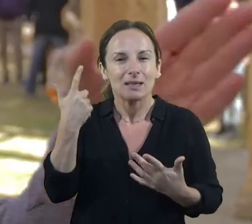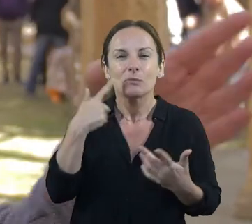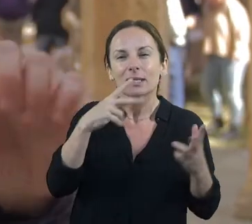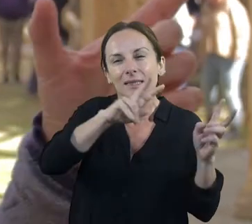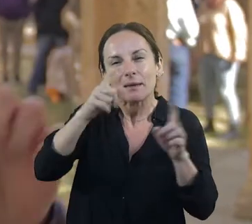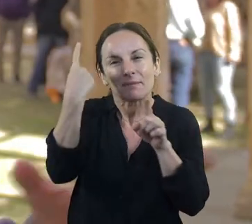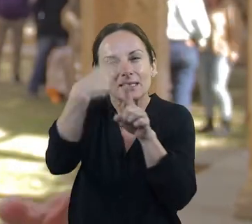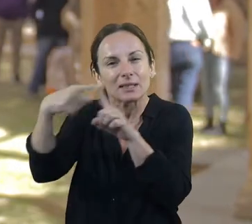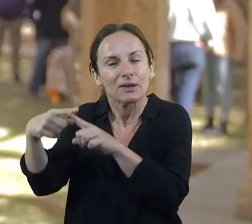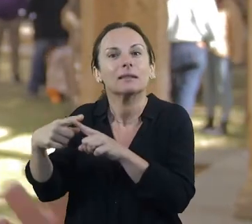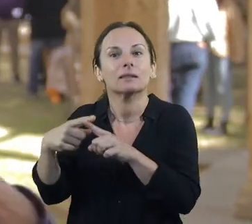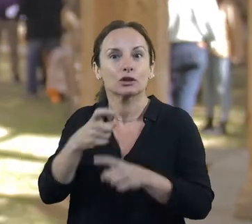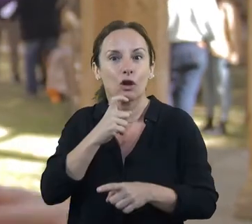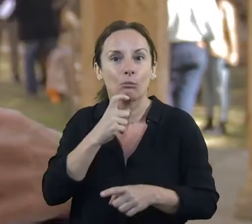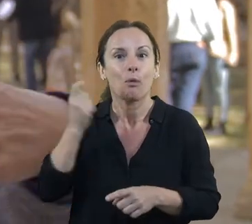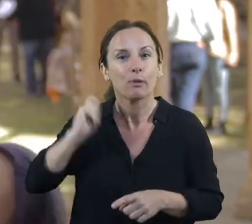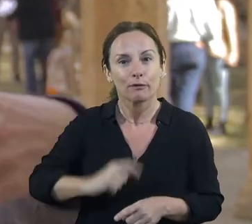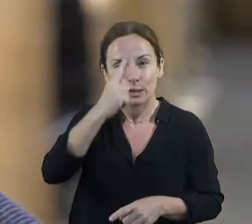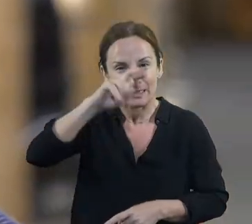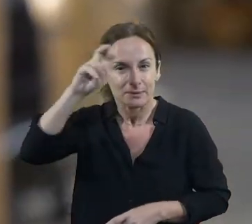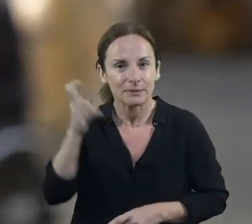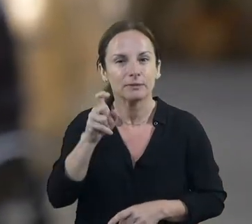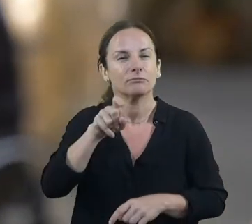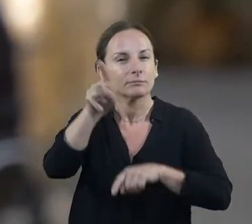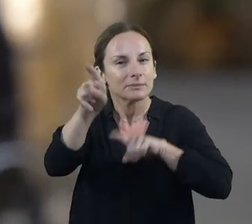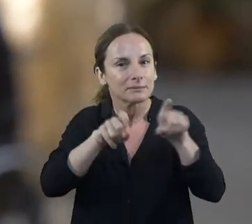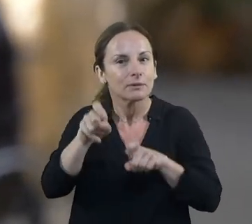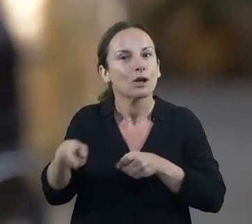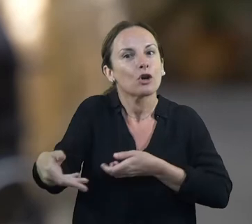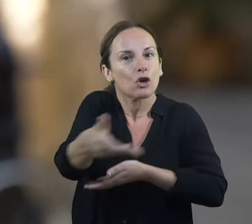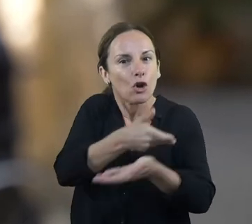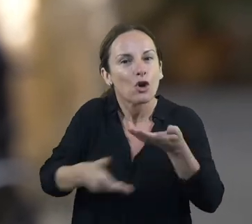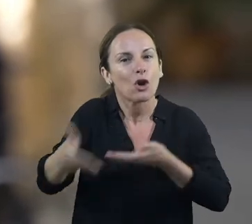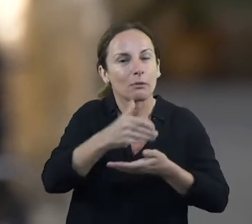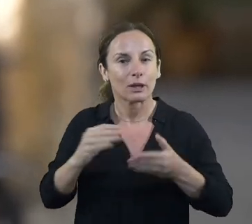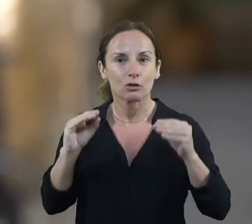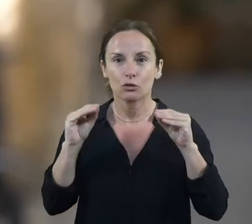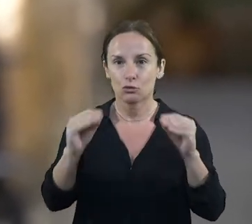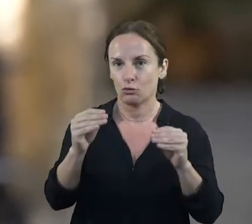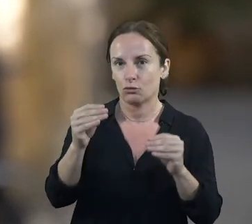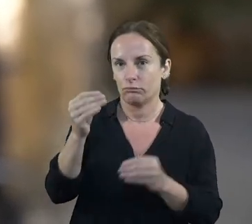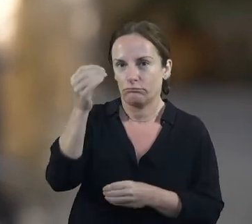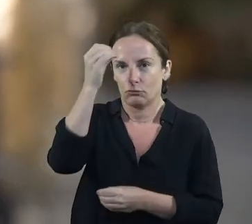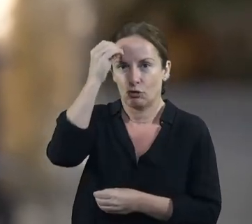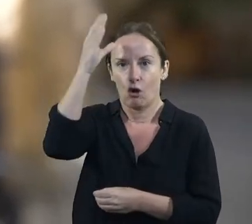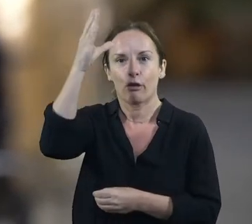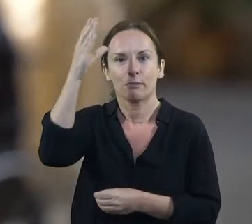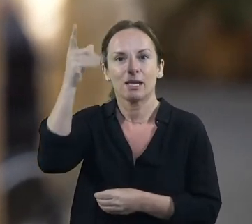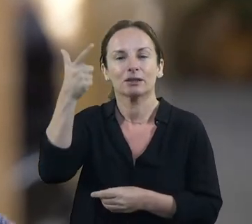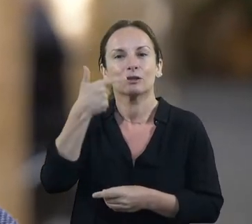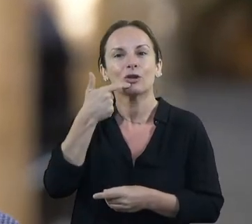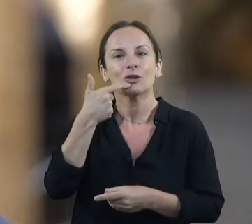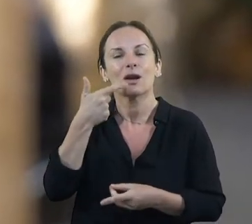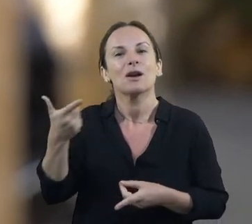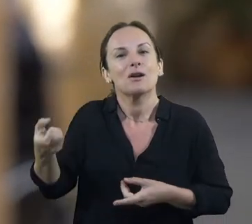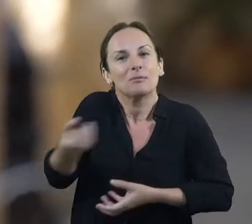anar buscant perfils diferents que col·laborin, que aportin els seus coneixements per tal